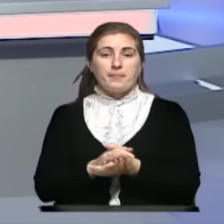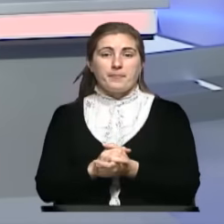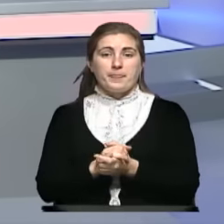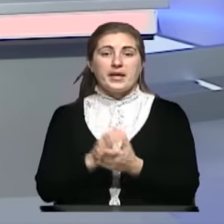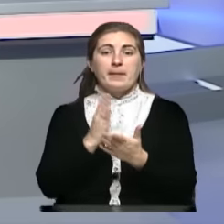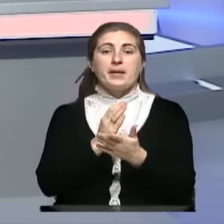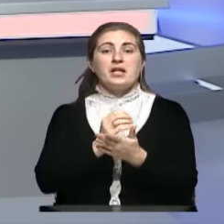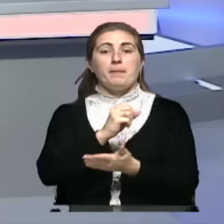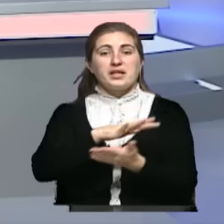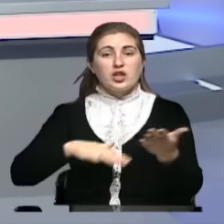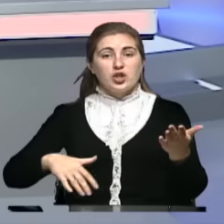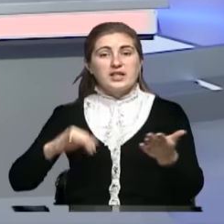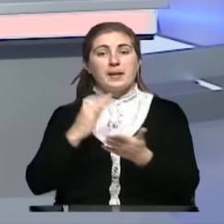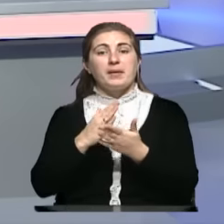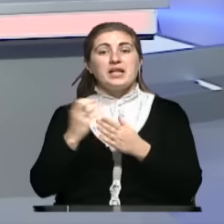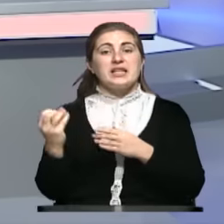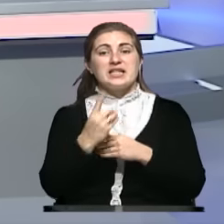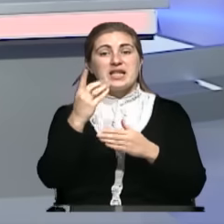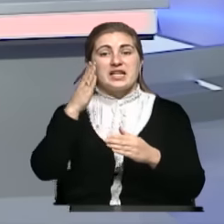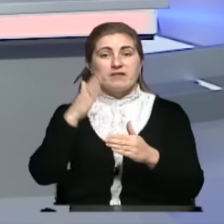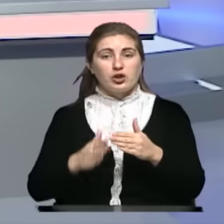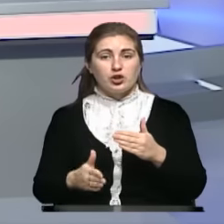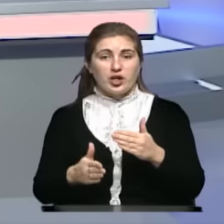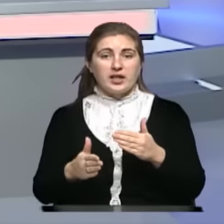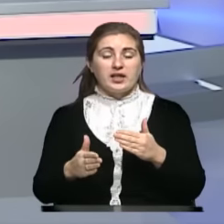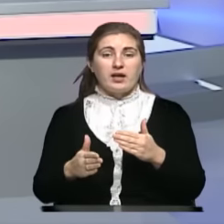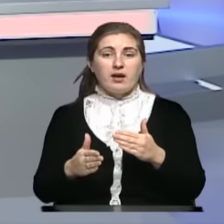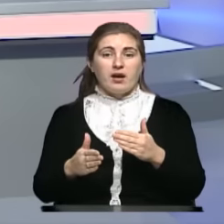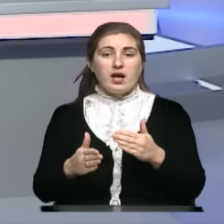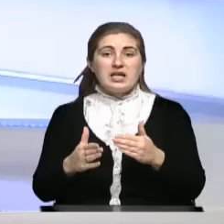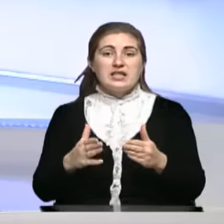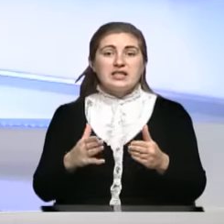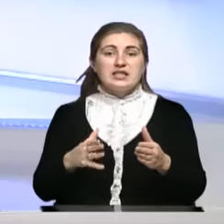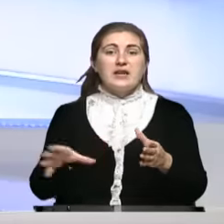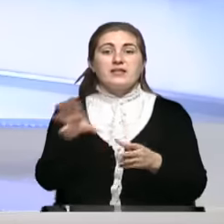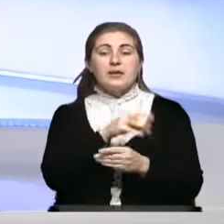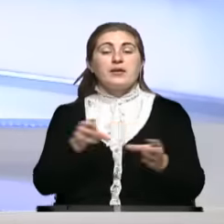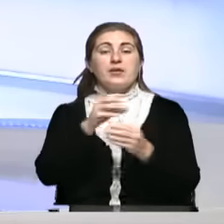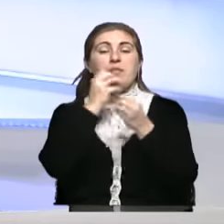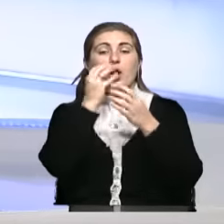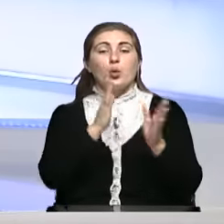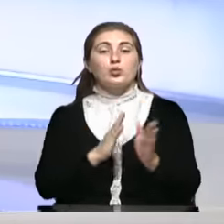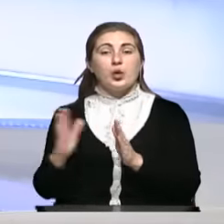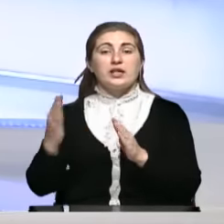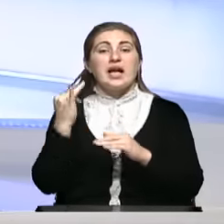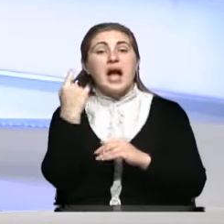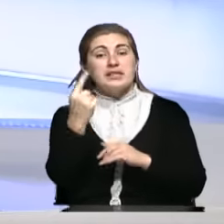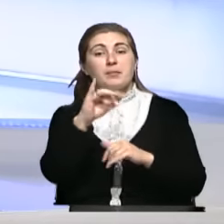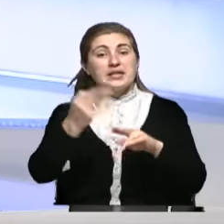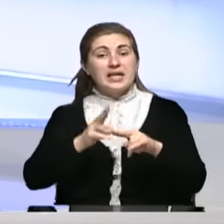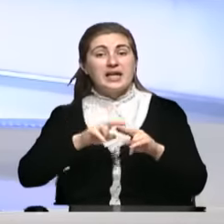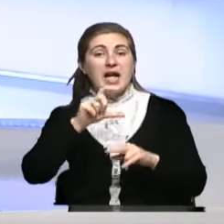имела продолжение, имела единое завершение. Со всем благоустройством вокруг нее. вот одним из этих